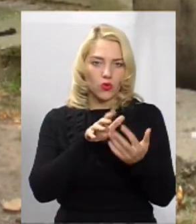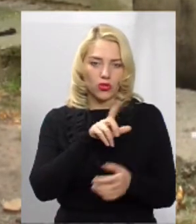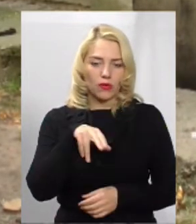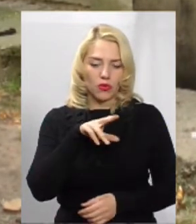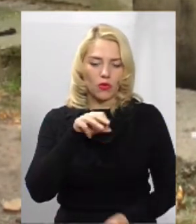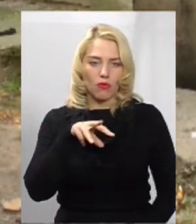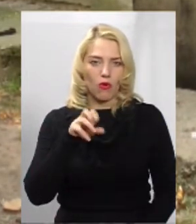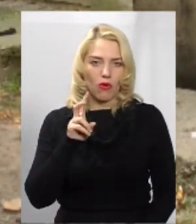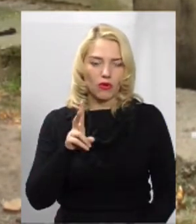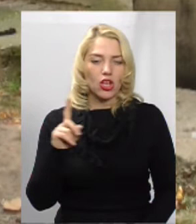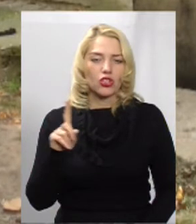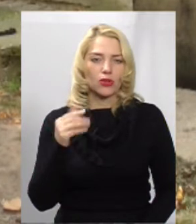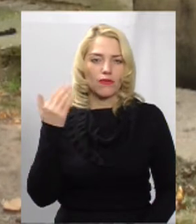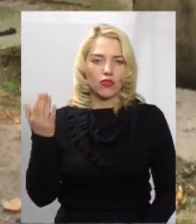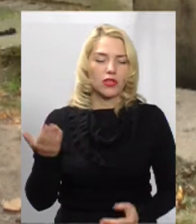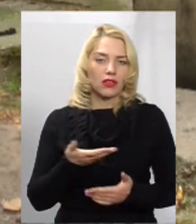допомогли.